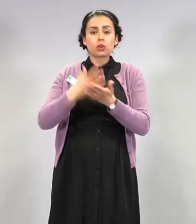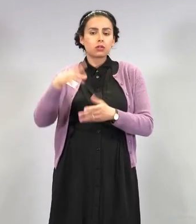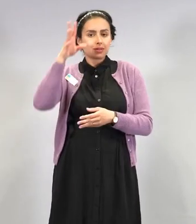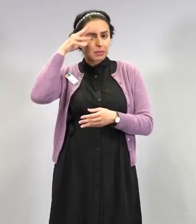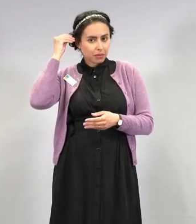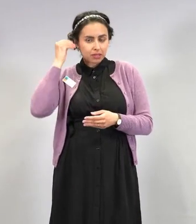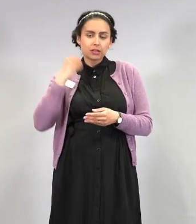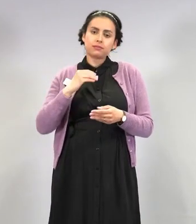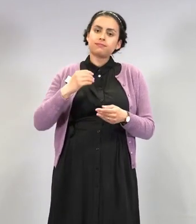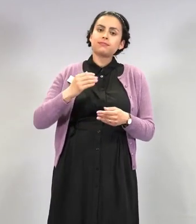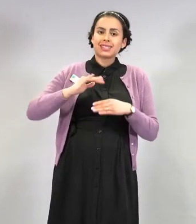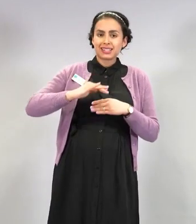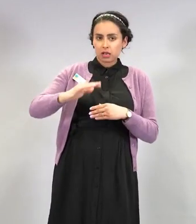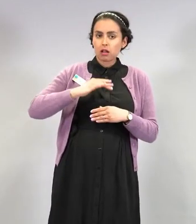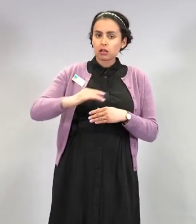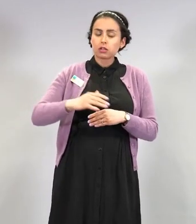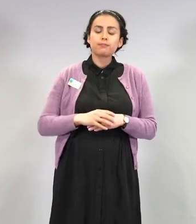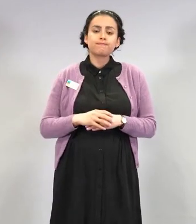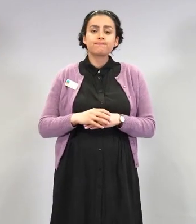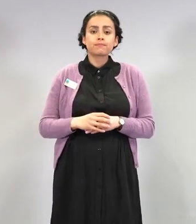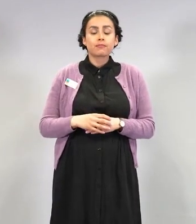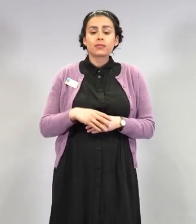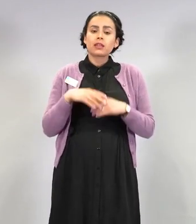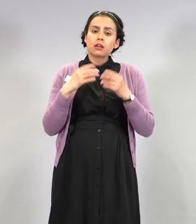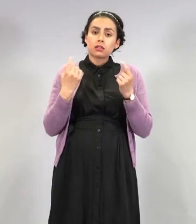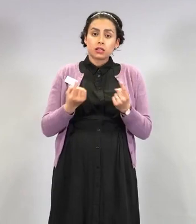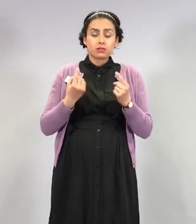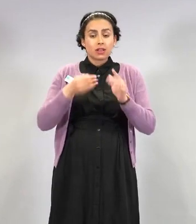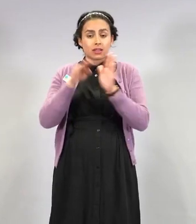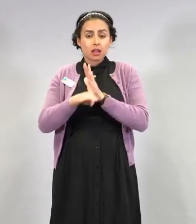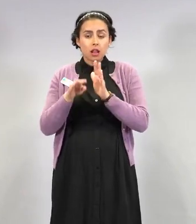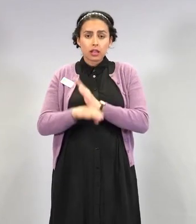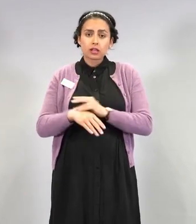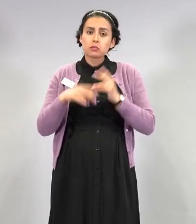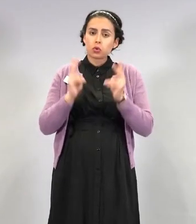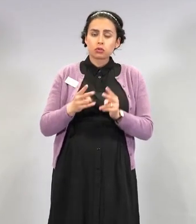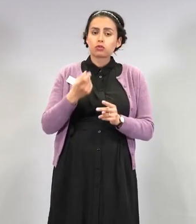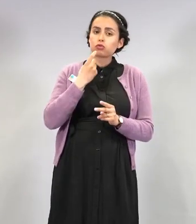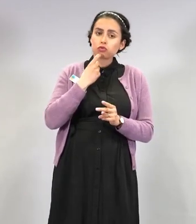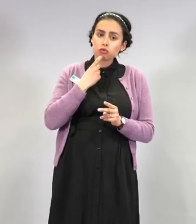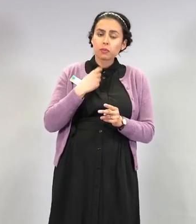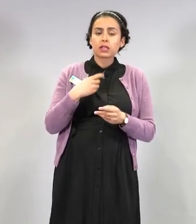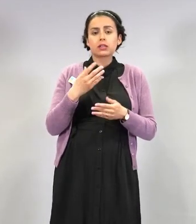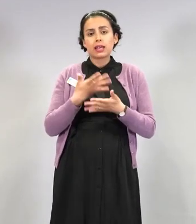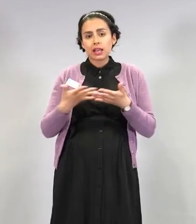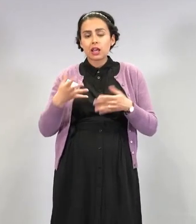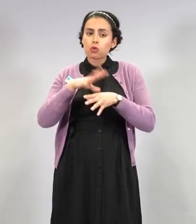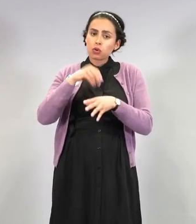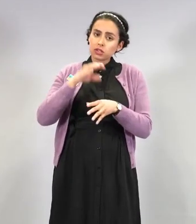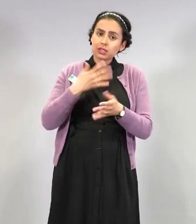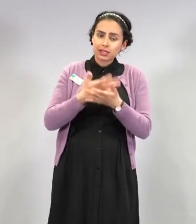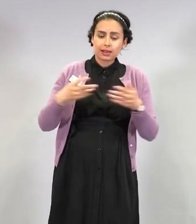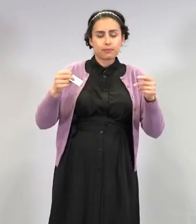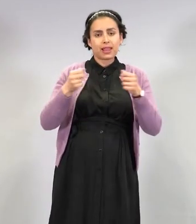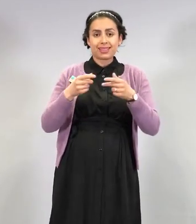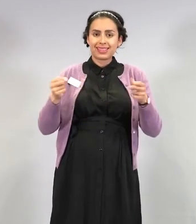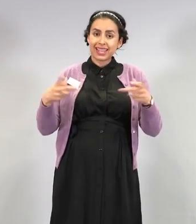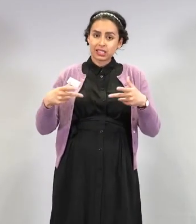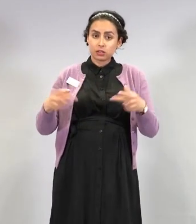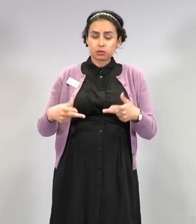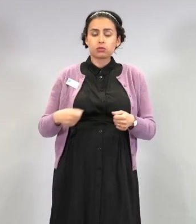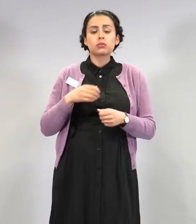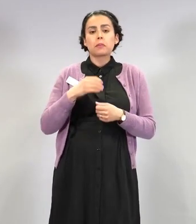Tilaisuuden tallenne lisätään myöhemmin myös suomeksi ja ruotsiksi tekstitettynä Terveyden ja hyvinvoinnin laitoksen YouTube-kanavalle.